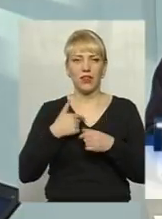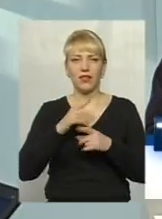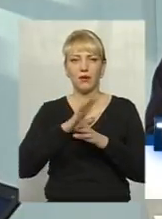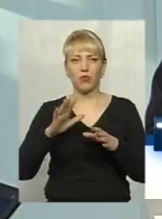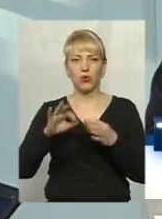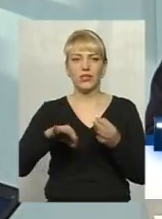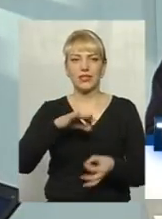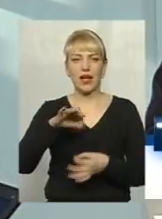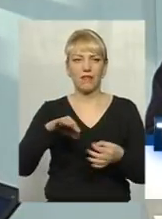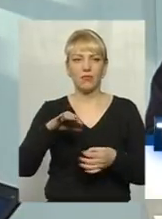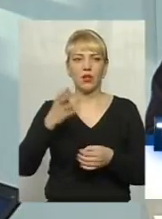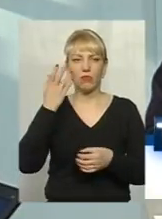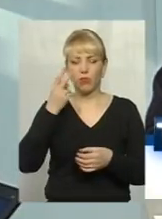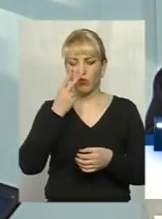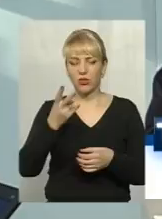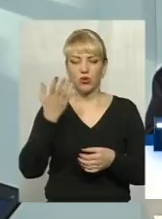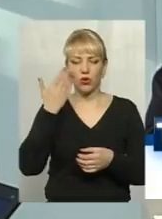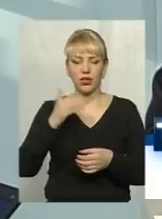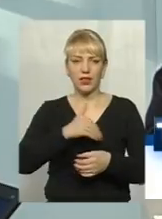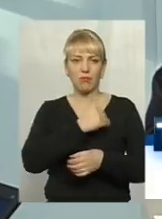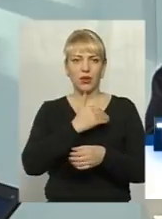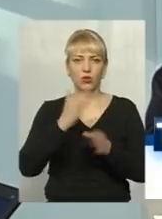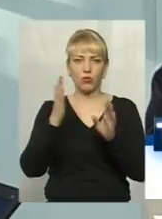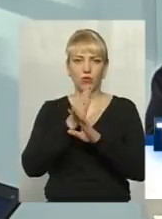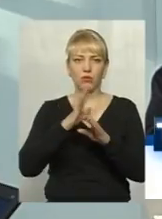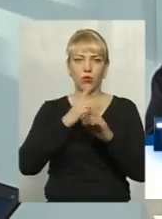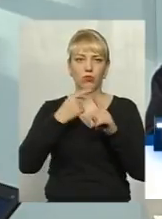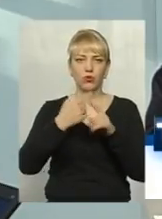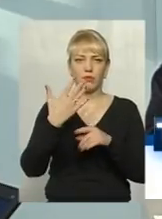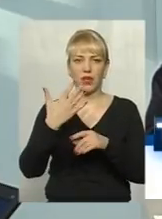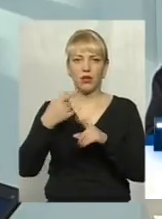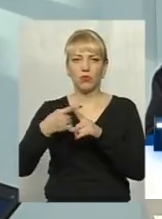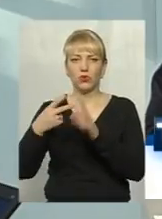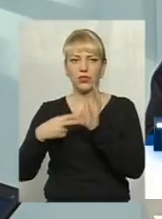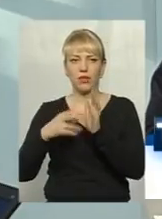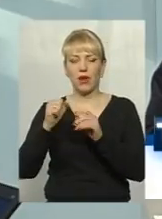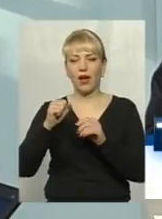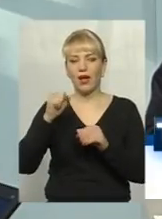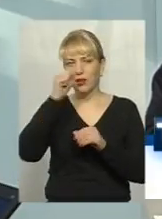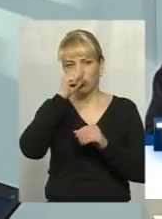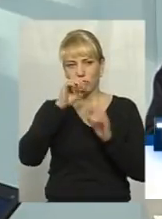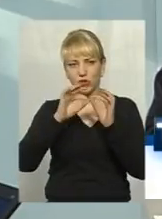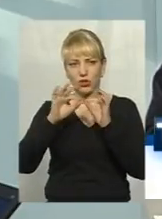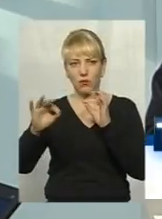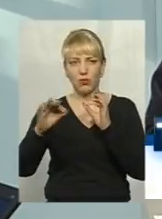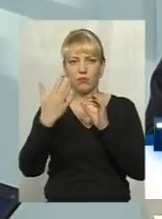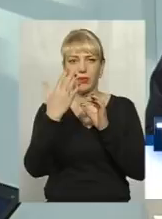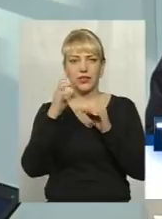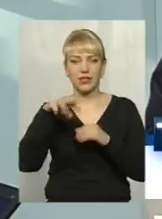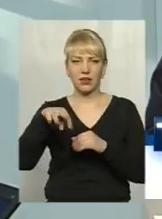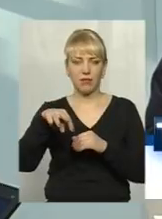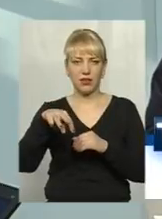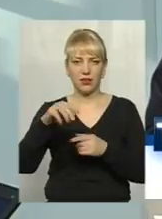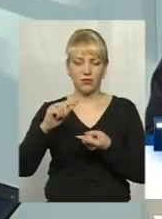побачивши, коли температура повітря була плюс 5, плюс 7 градусів, а товщина льоду була трошки більше за 5 сантиметрів,